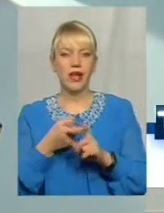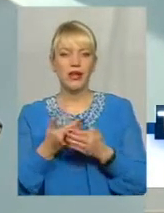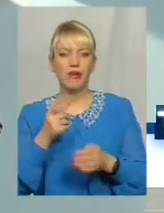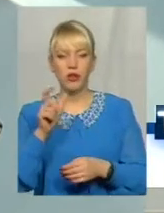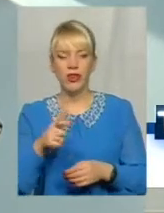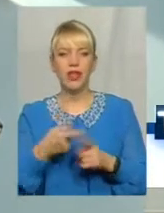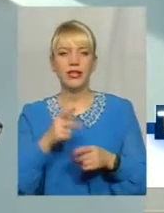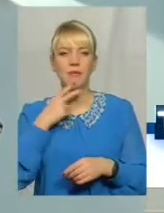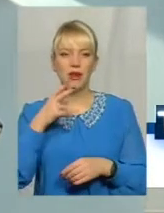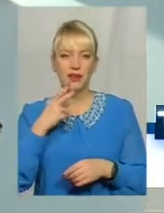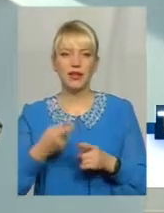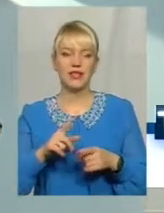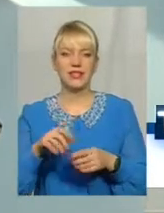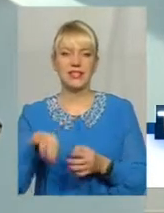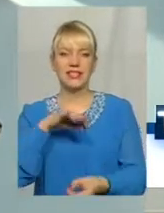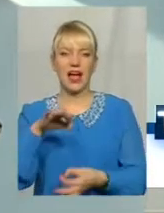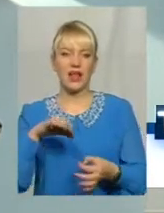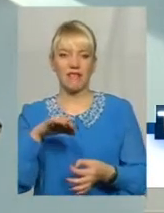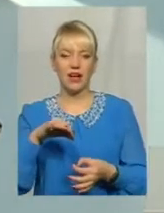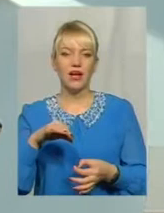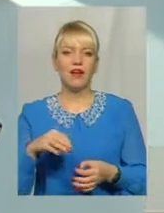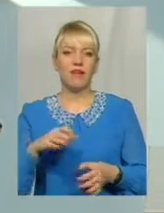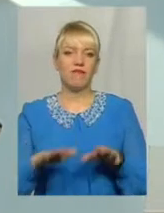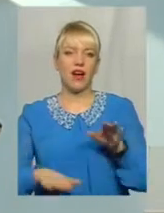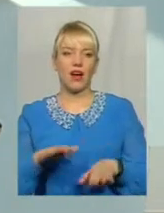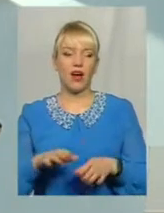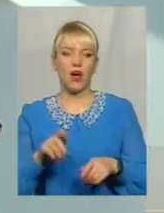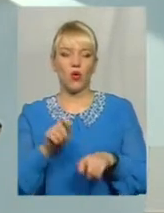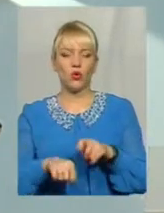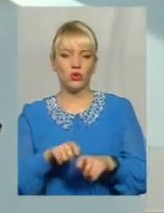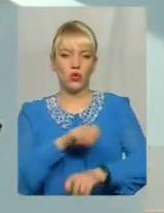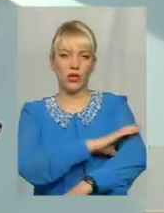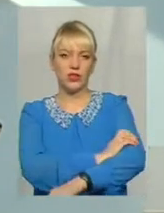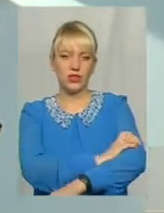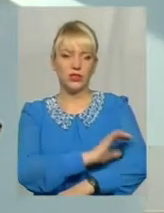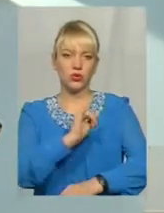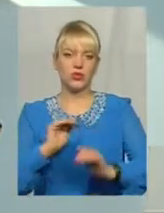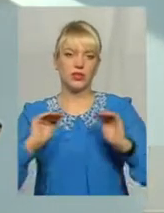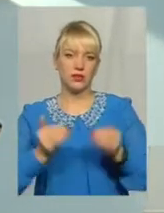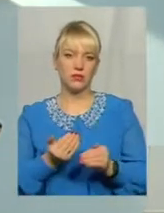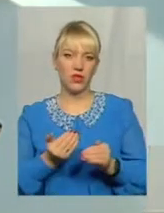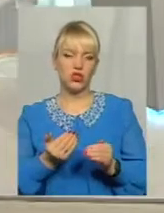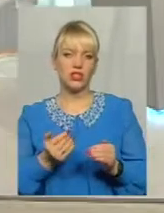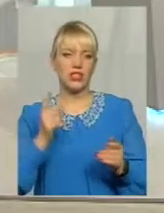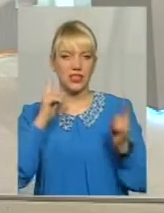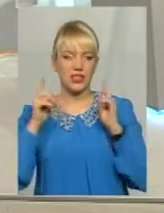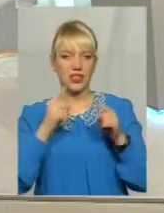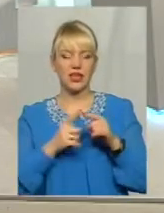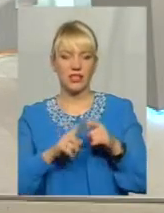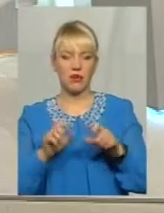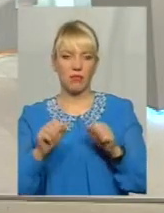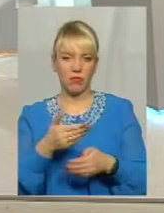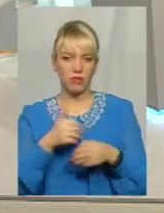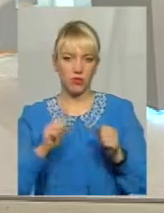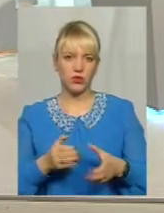це гіподинамія, зайва вага Контроль артеріального тиску, зменшення стресу І на ці фактори ми можемо